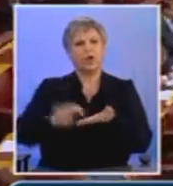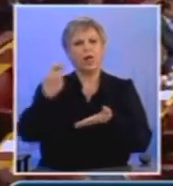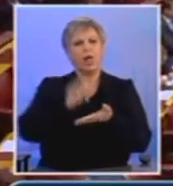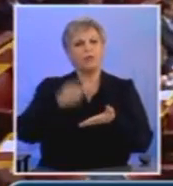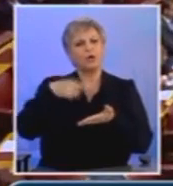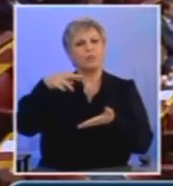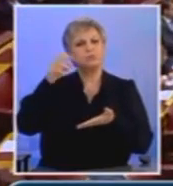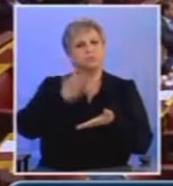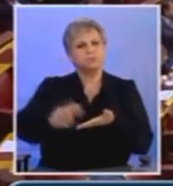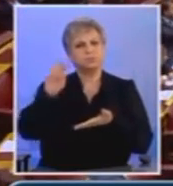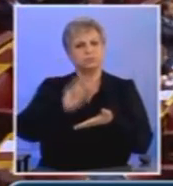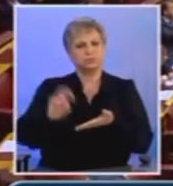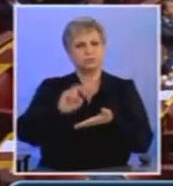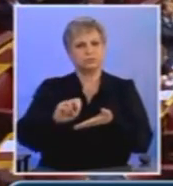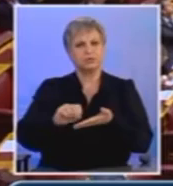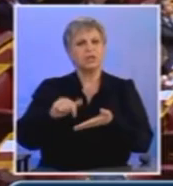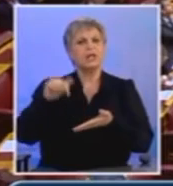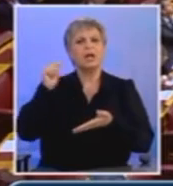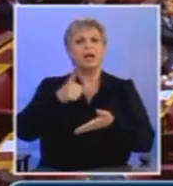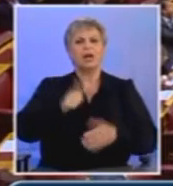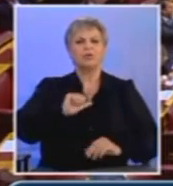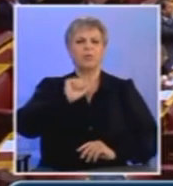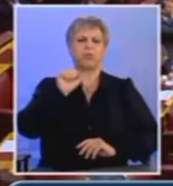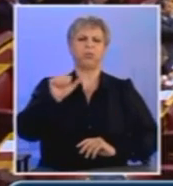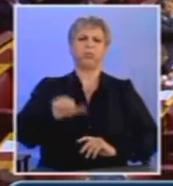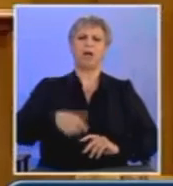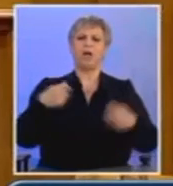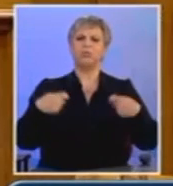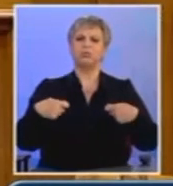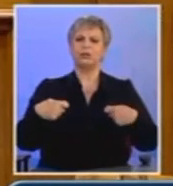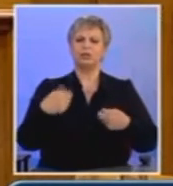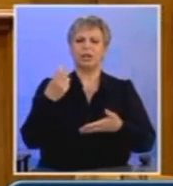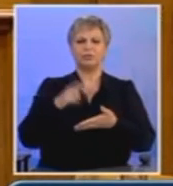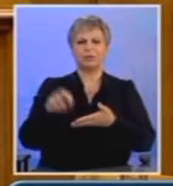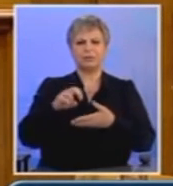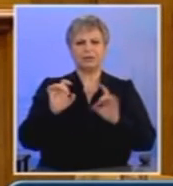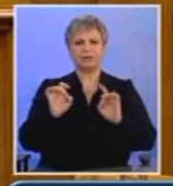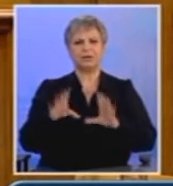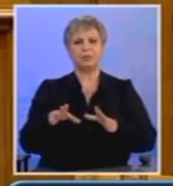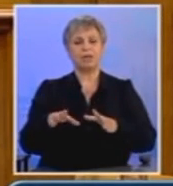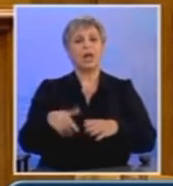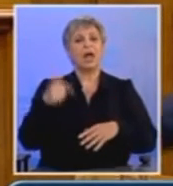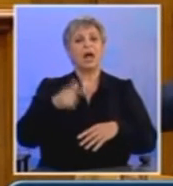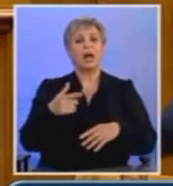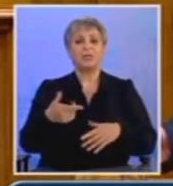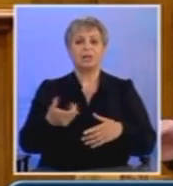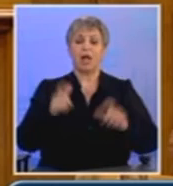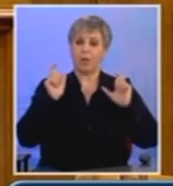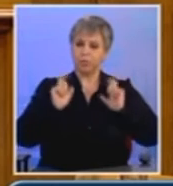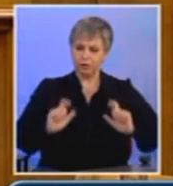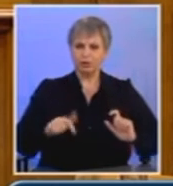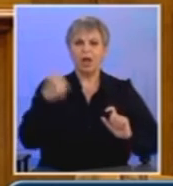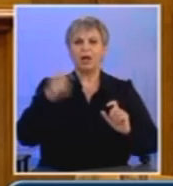μονοπώλια δεν υπάρχει πρόσθετη φορολογική επιβάρυνση ενώ συνεχίζονται οι προκλητικές φοροαπαλλαγές. Έλεος.